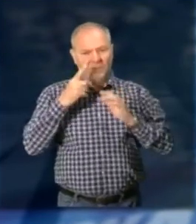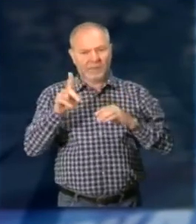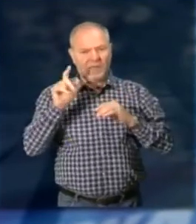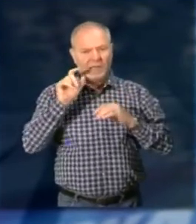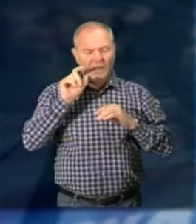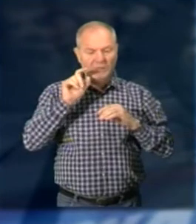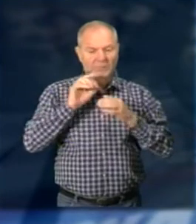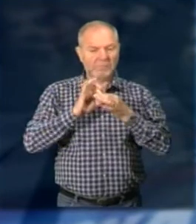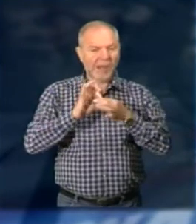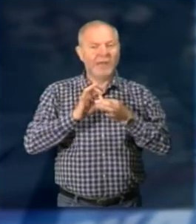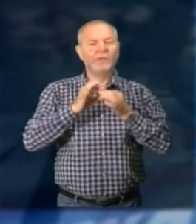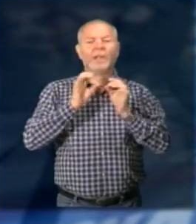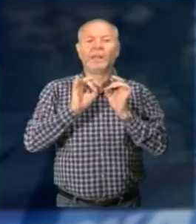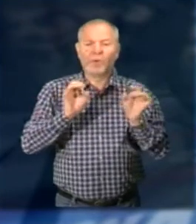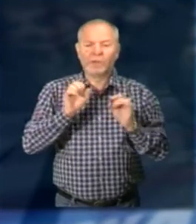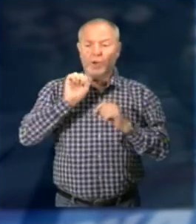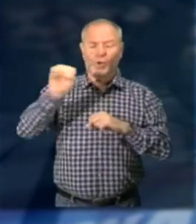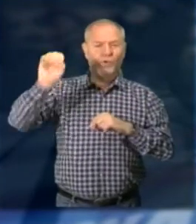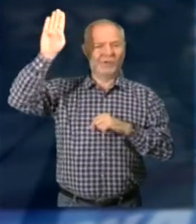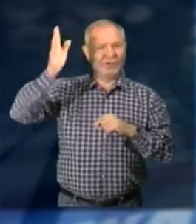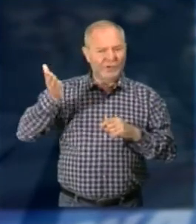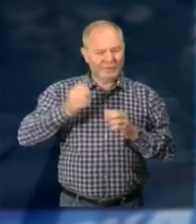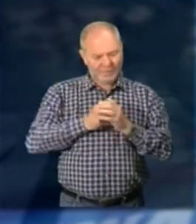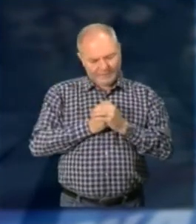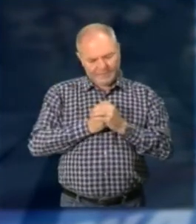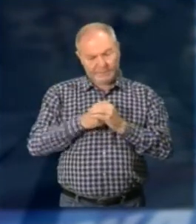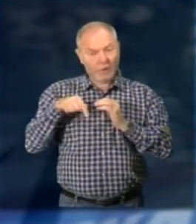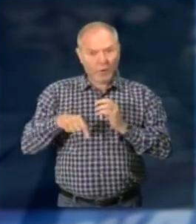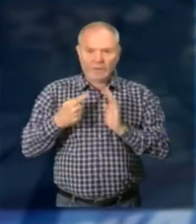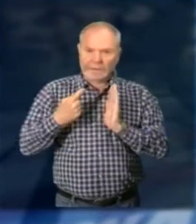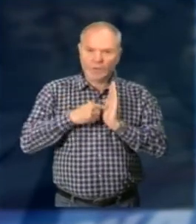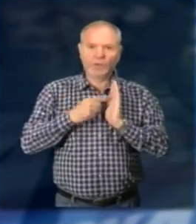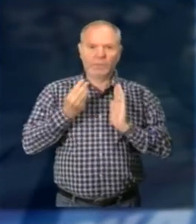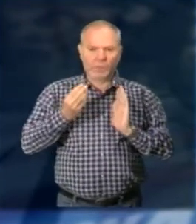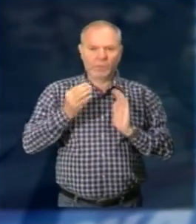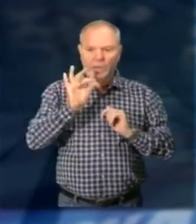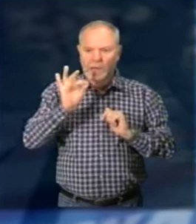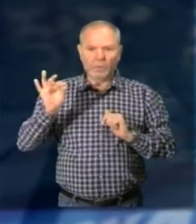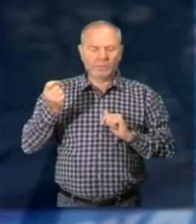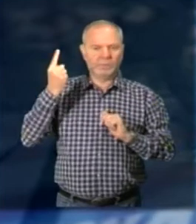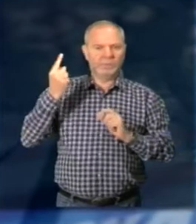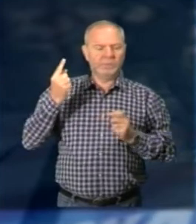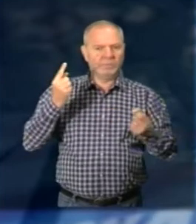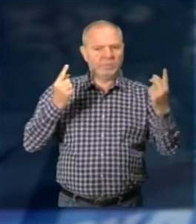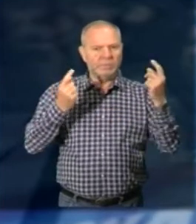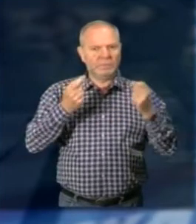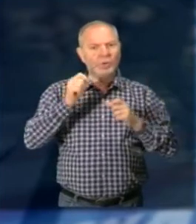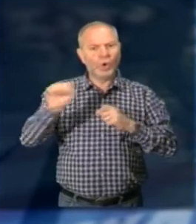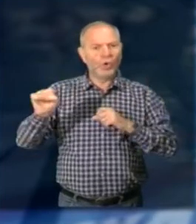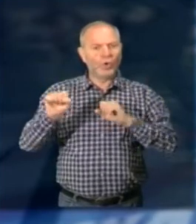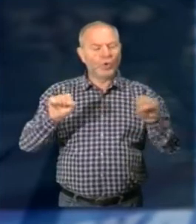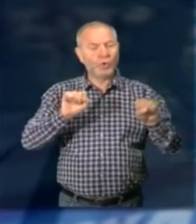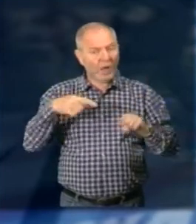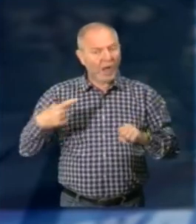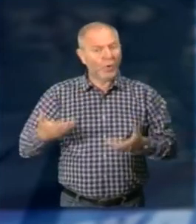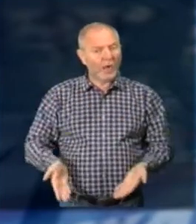nazifascismo da un lato Dall'altro le paure che tornano ancora oggi manifestandosi in episodi e in teorie ispirate alla discriminazione e alla